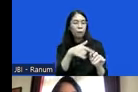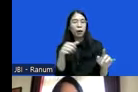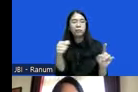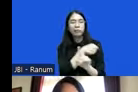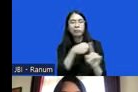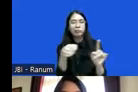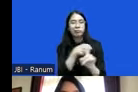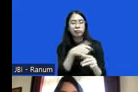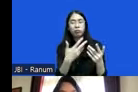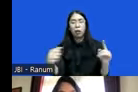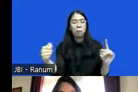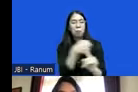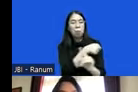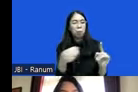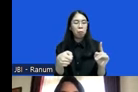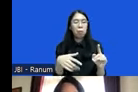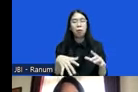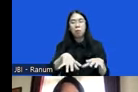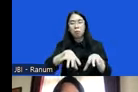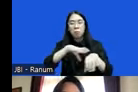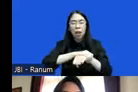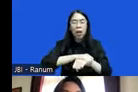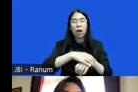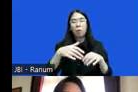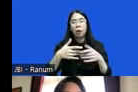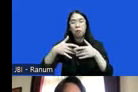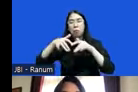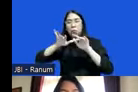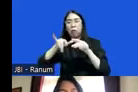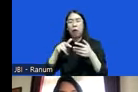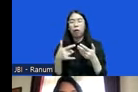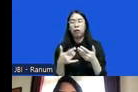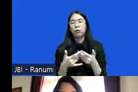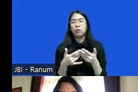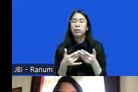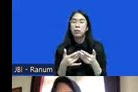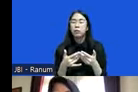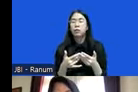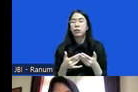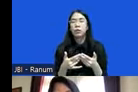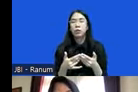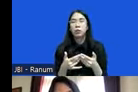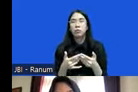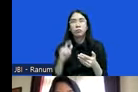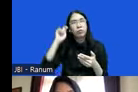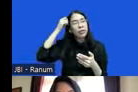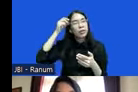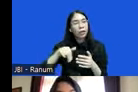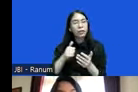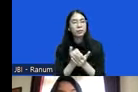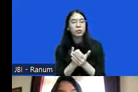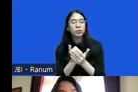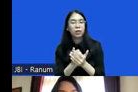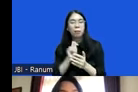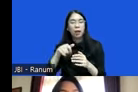berupa penyiksaan penangkapan sewenang-wenang atau arbitrary arrest begitu ya kemudian kita juga diingatkan kembali dengan penggunaan gas air